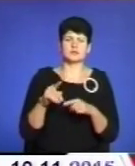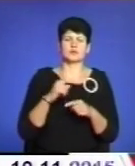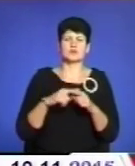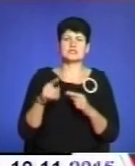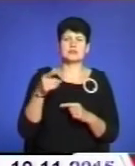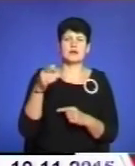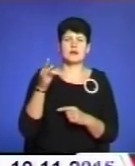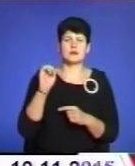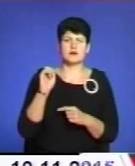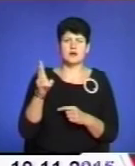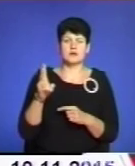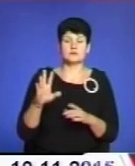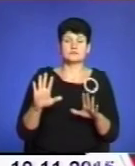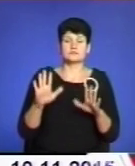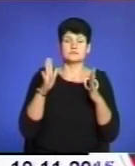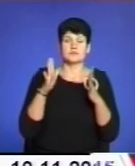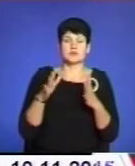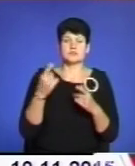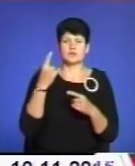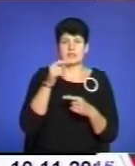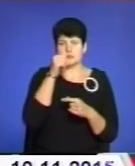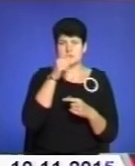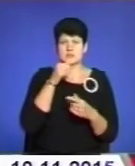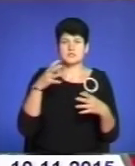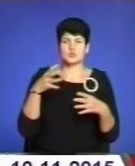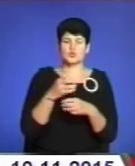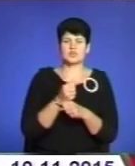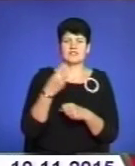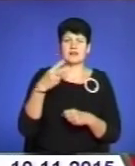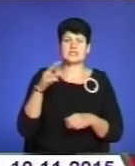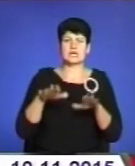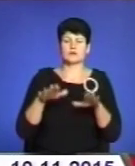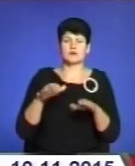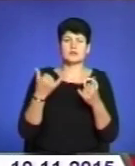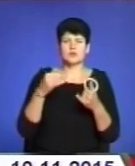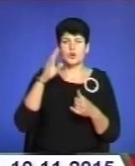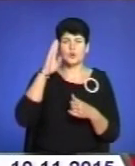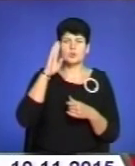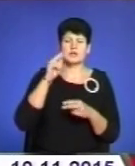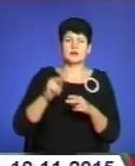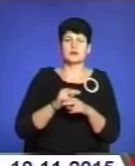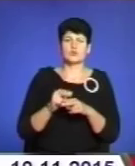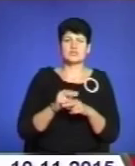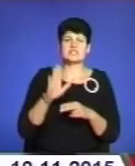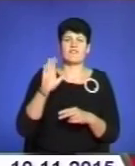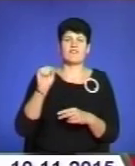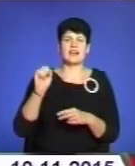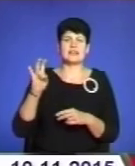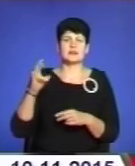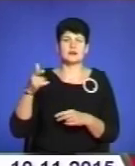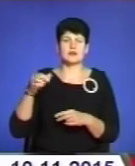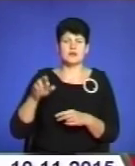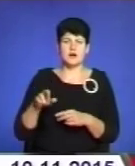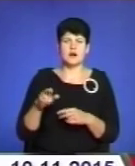родину з Ненацька. За місяць Сашко схуд більше як на 20 кілограмів. Нині хлопець на лікуванні у Венгрії, але кошти на